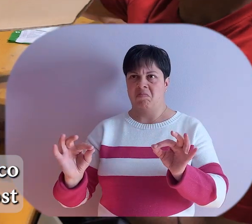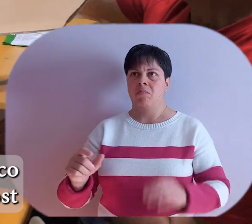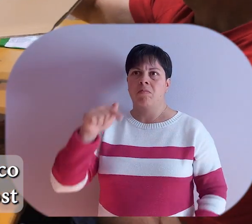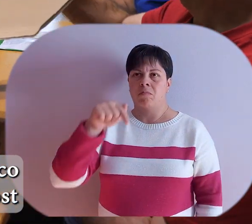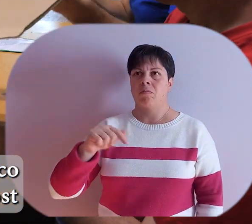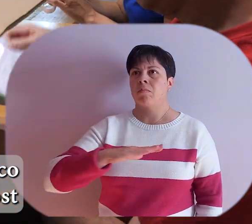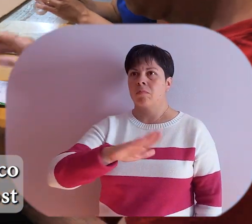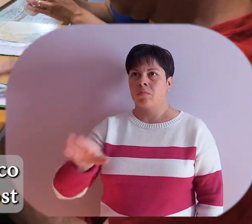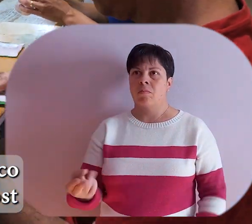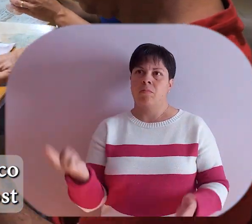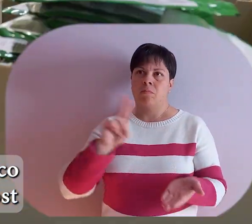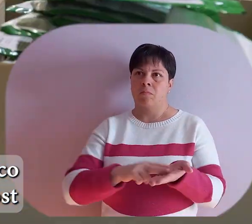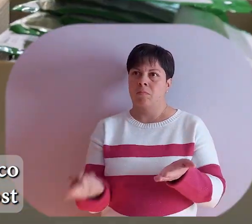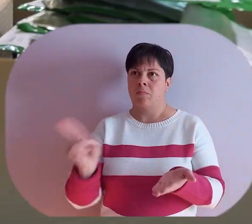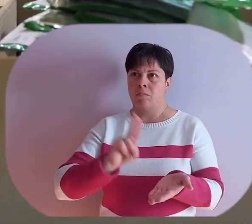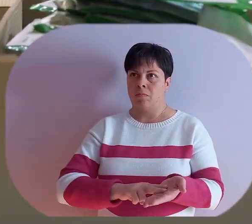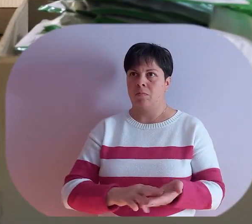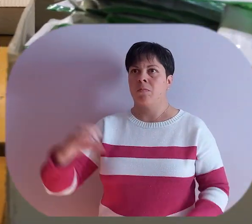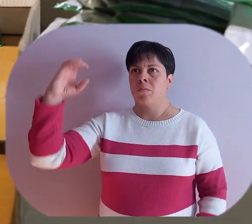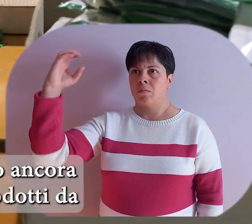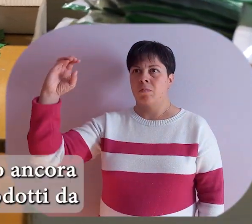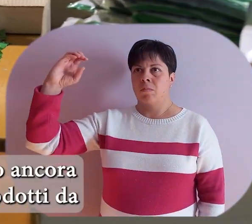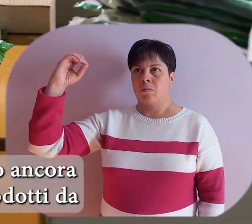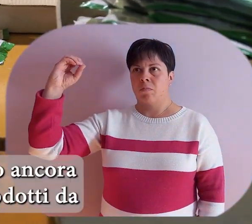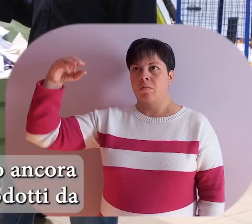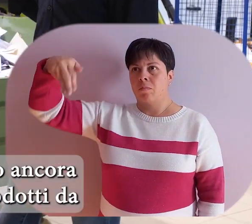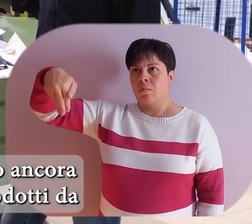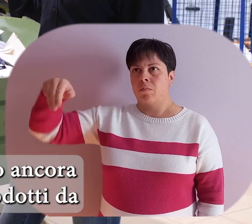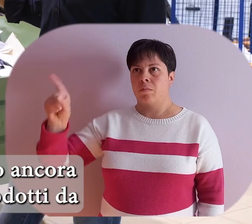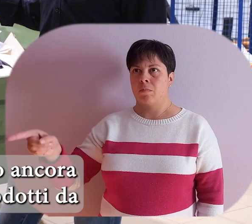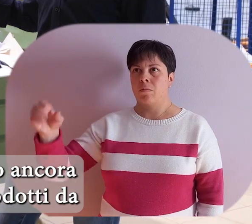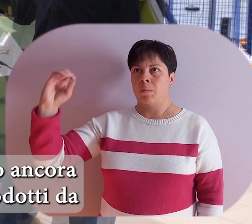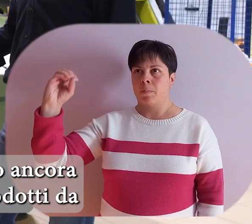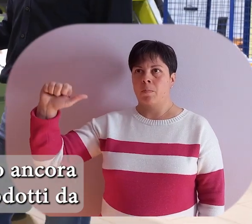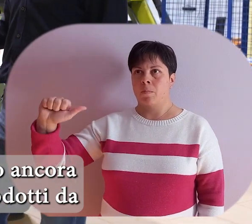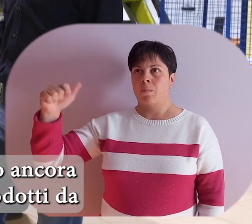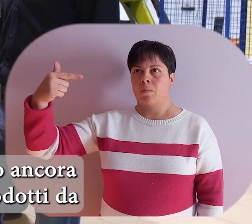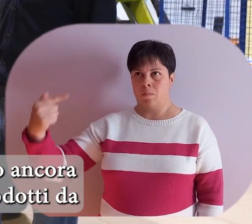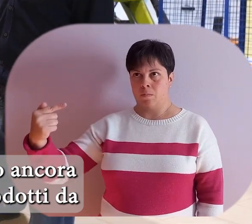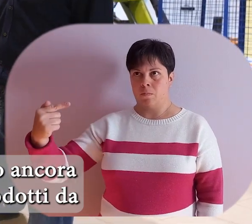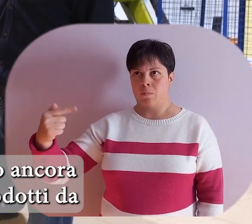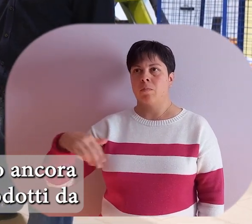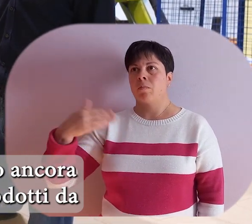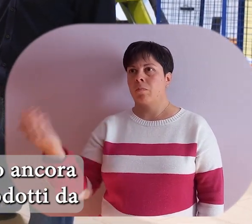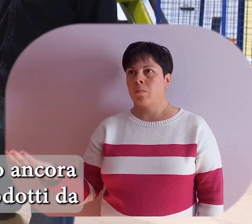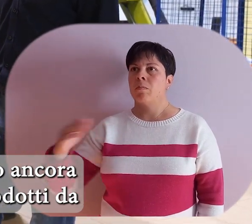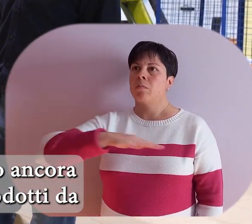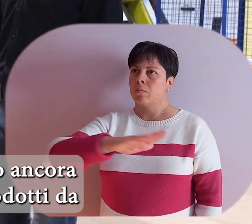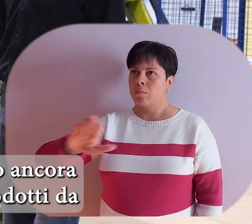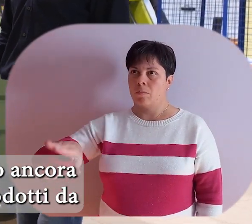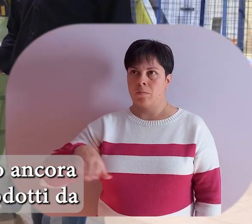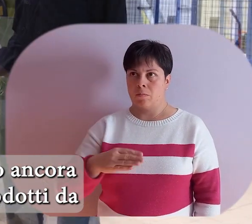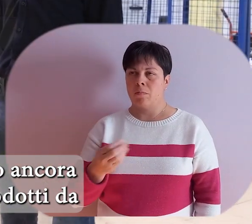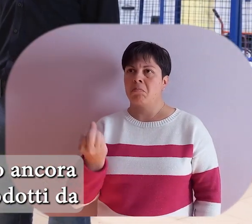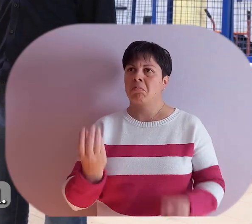specifico etichettiamo del compost ma non solo perché in altre aree svolgiamo ancora attività di preparazione di